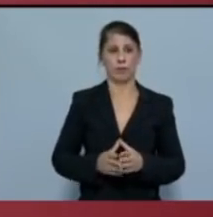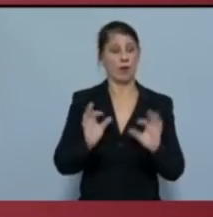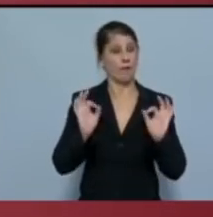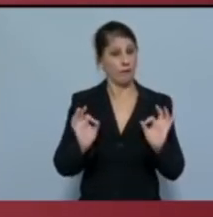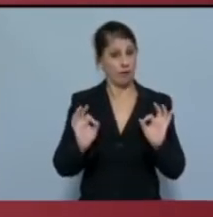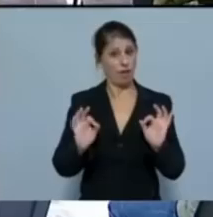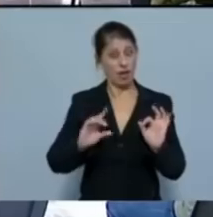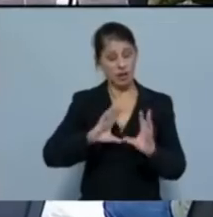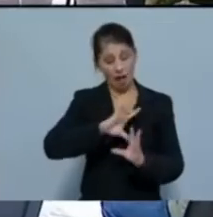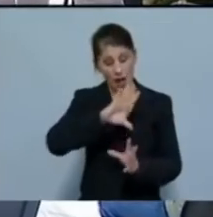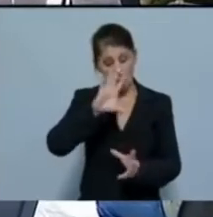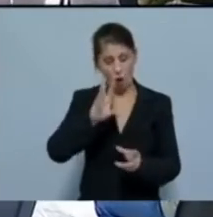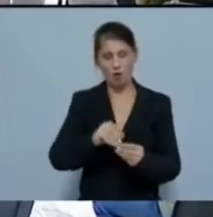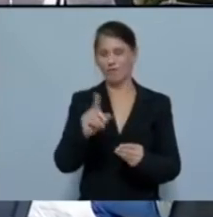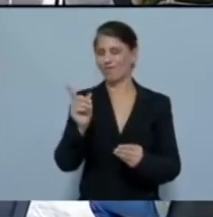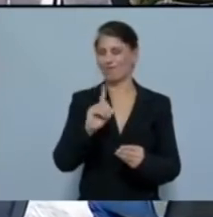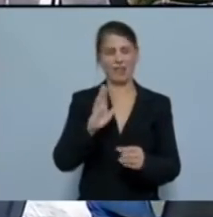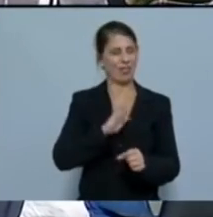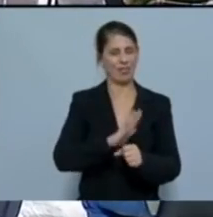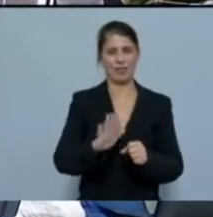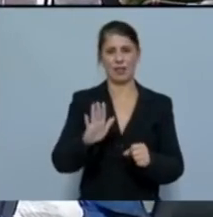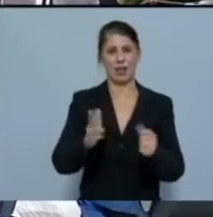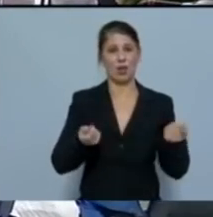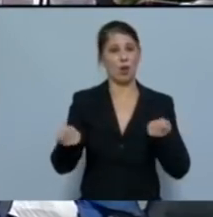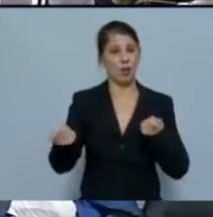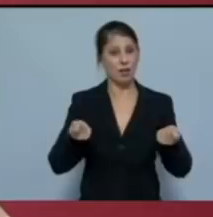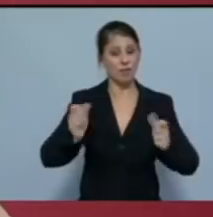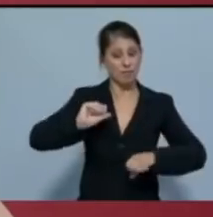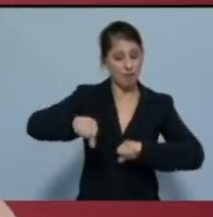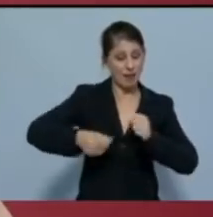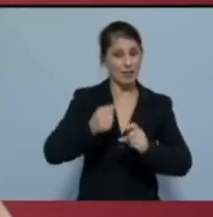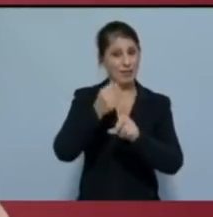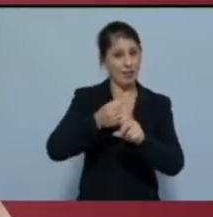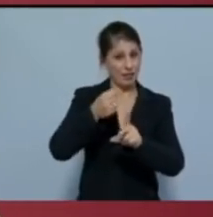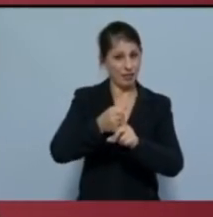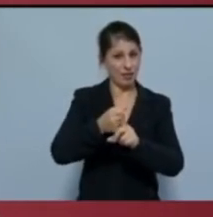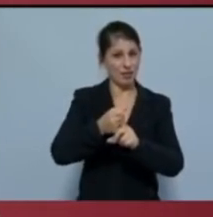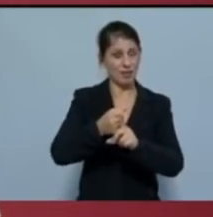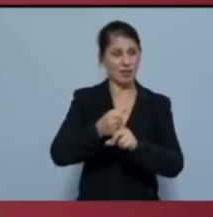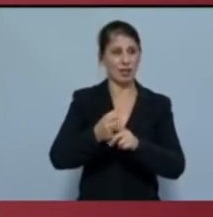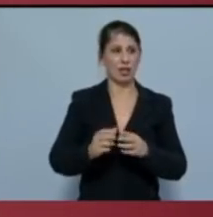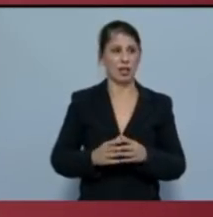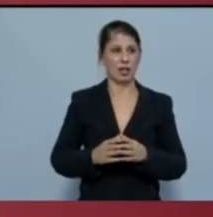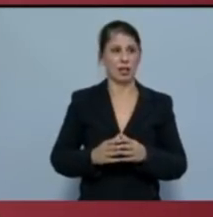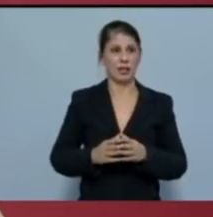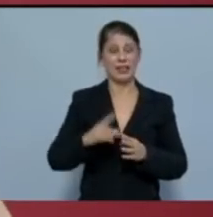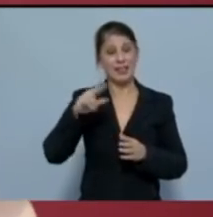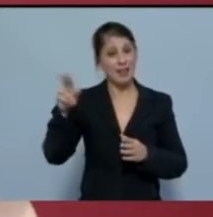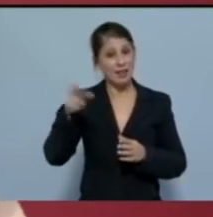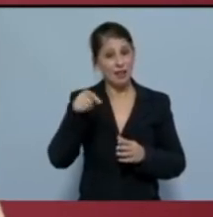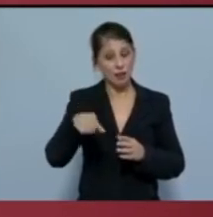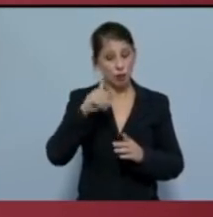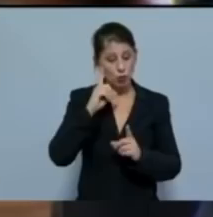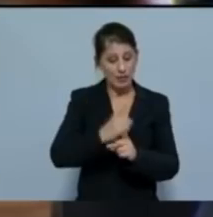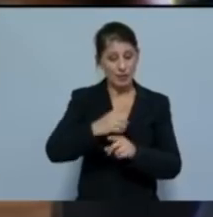για όλα αυτά δεν φτάνει μόνο η οργανωμένη μαχητική διεκδίκηση για να ακυρωθεί ο συγκεκριμένος